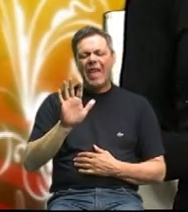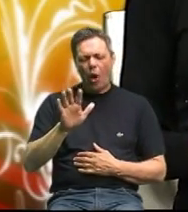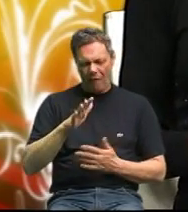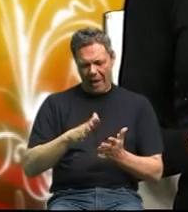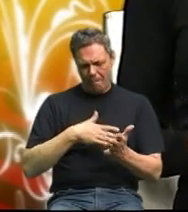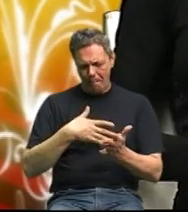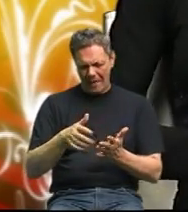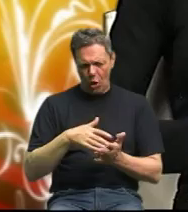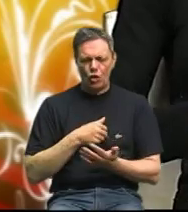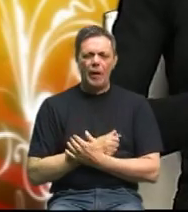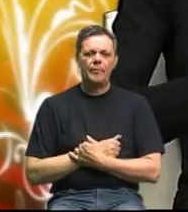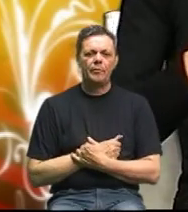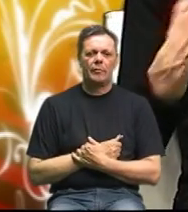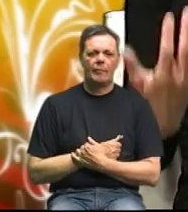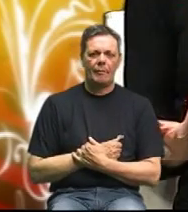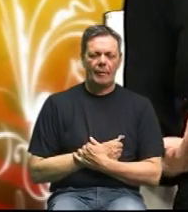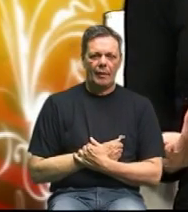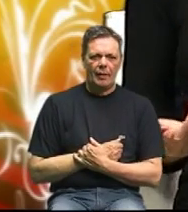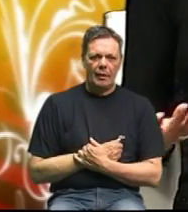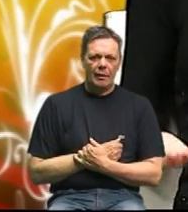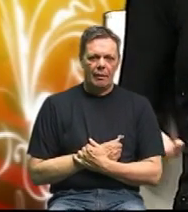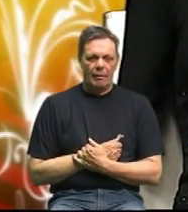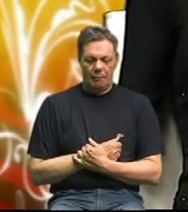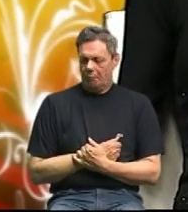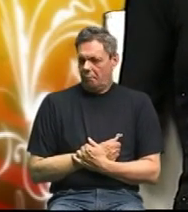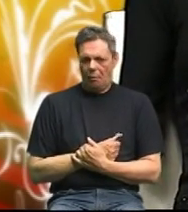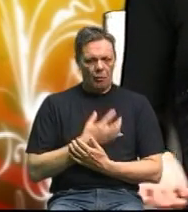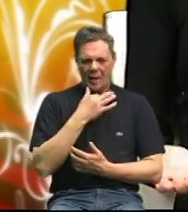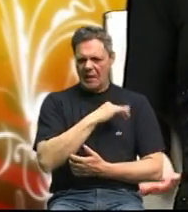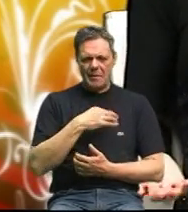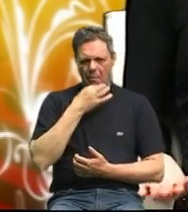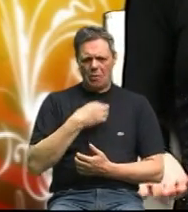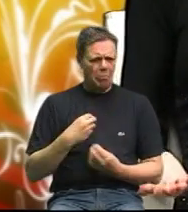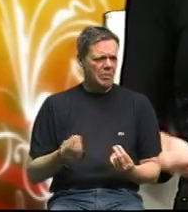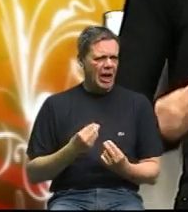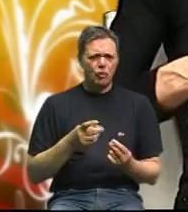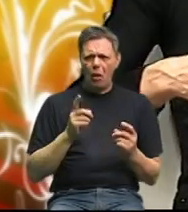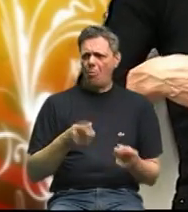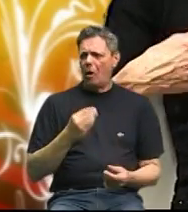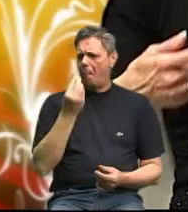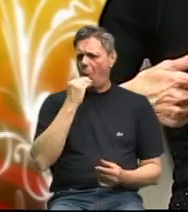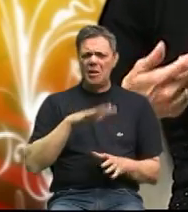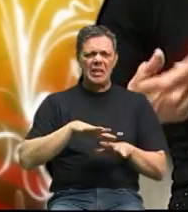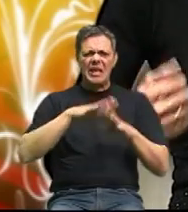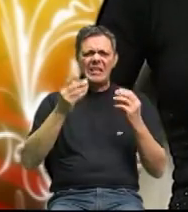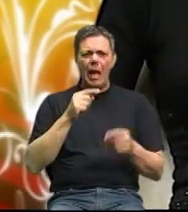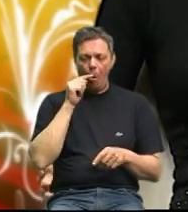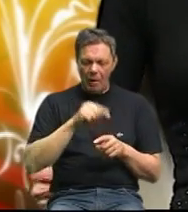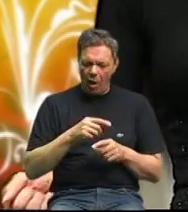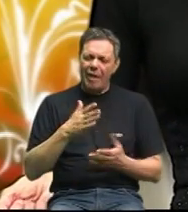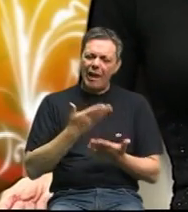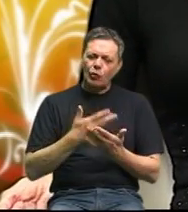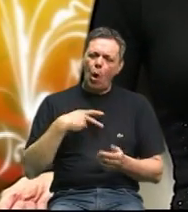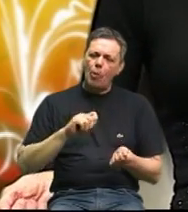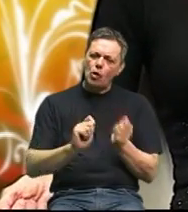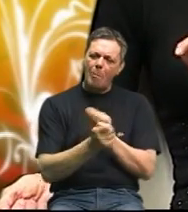masnoče on imal puno puno energie a zašto ja jedem cieľo pile i promienil i svoju hrani